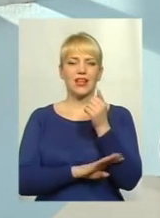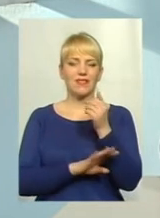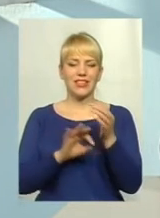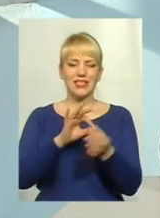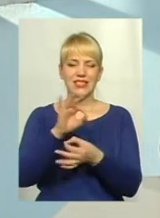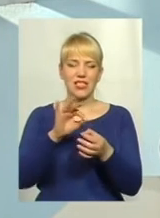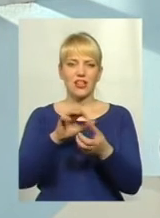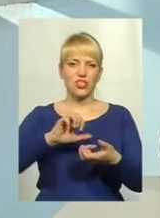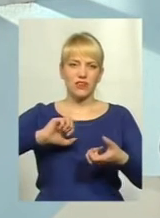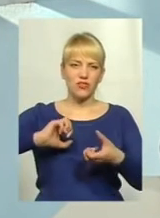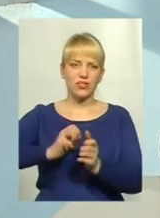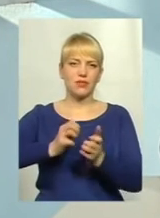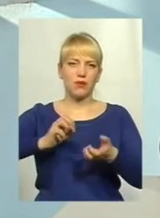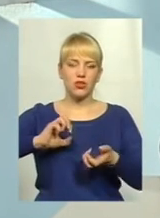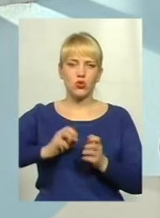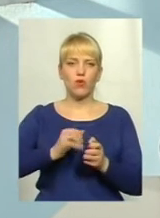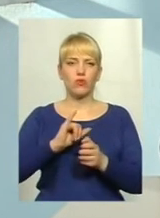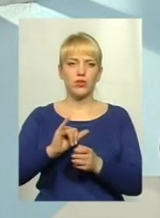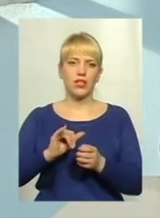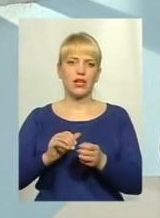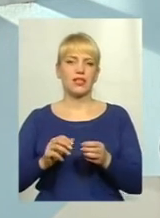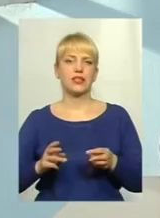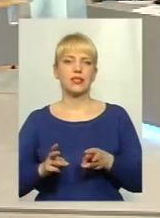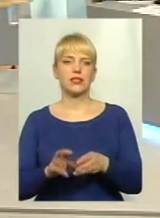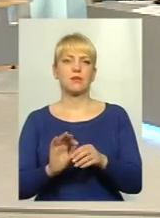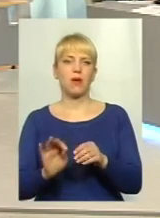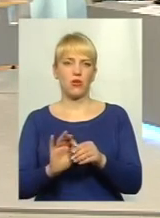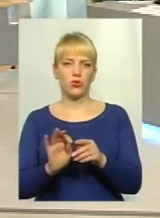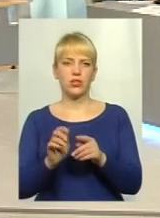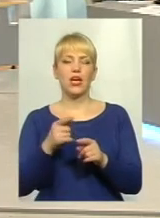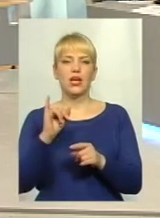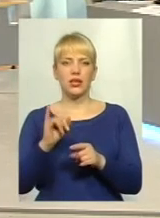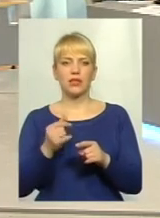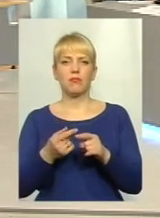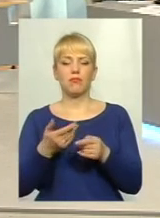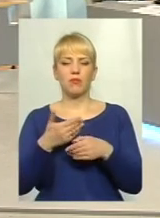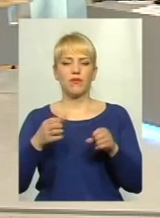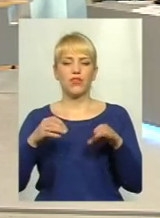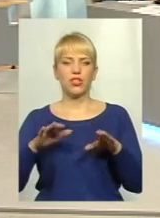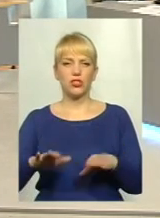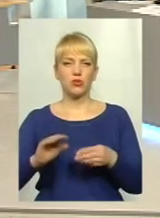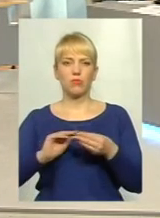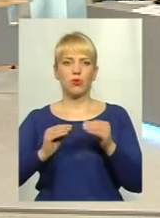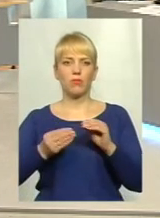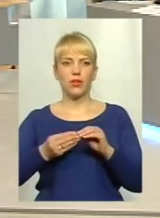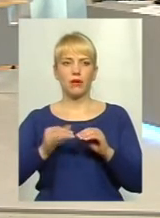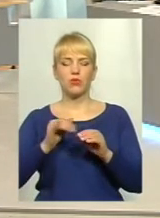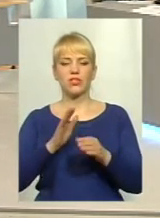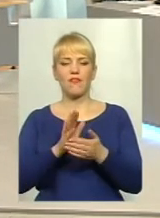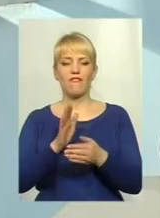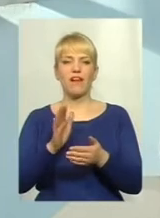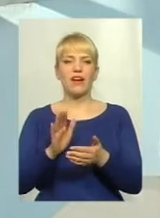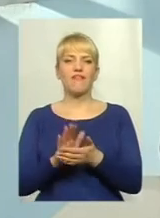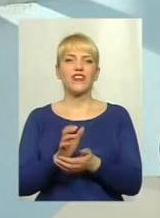спресовується, спалюється. Тобто, фактично, ми одночасно вирішуємо проблему поводження з відходами від деревообробки і